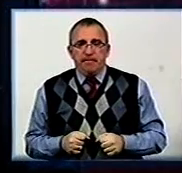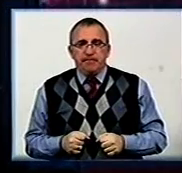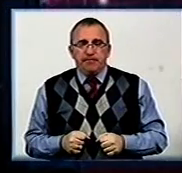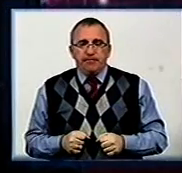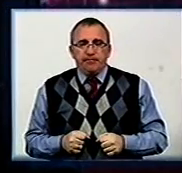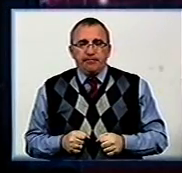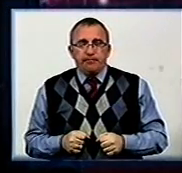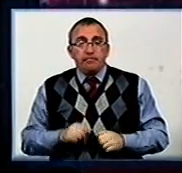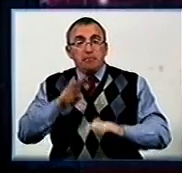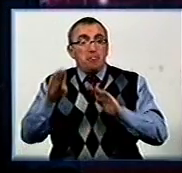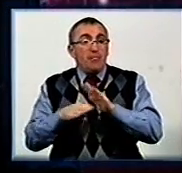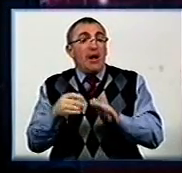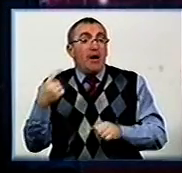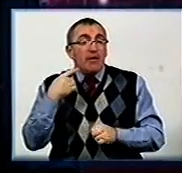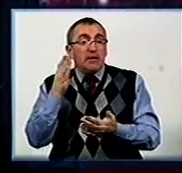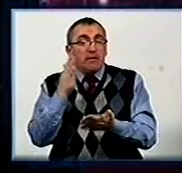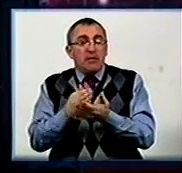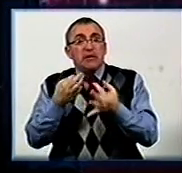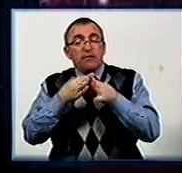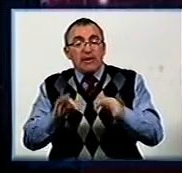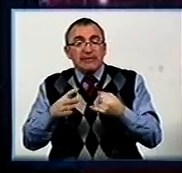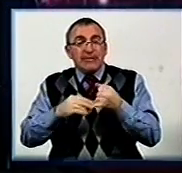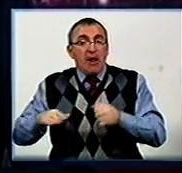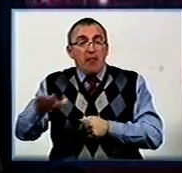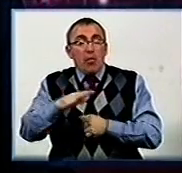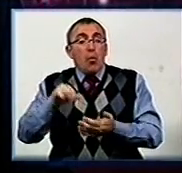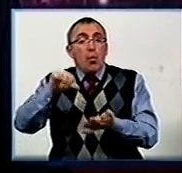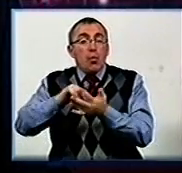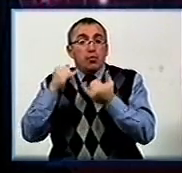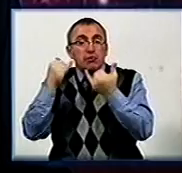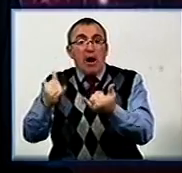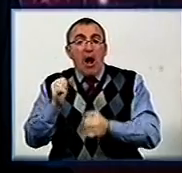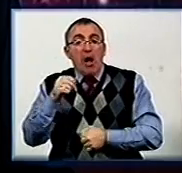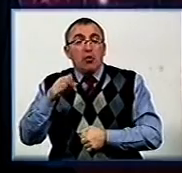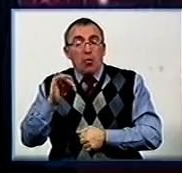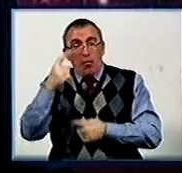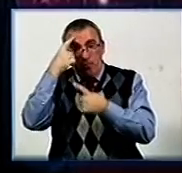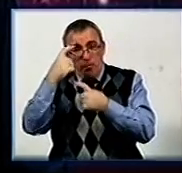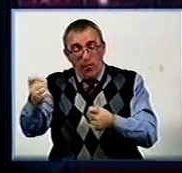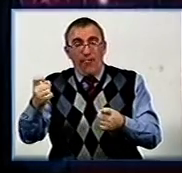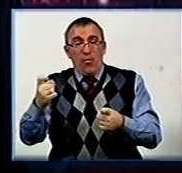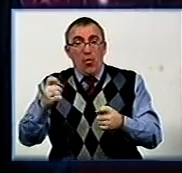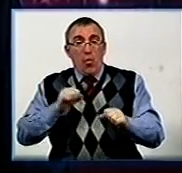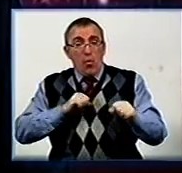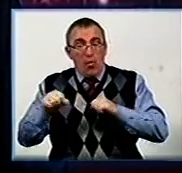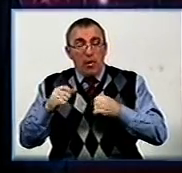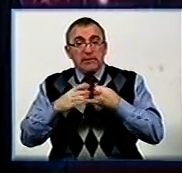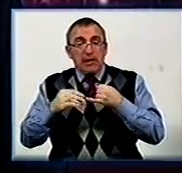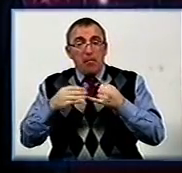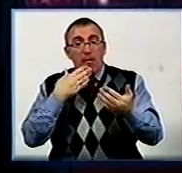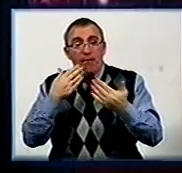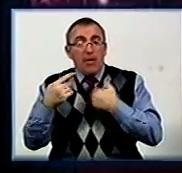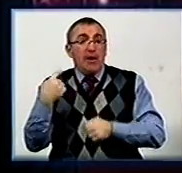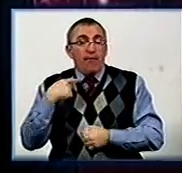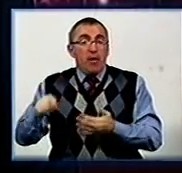Під Кіровоградом з'явилися вільні земельні ділянки для учасників АТО. Про це повідомив начальник управління земельних відносин